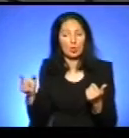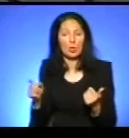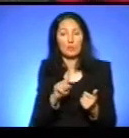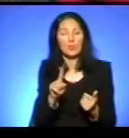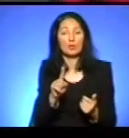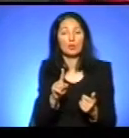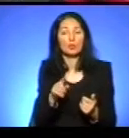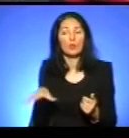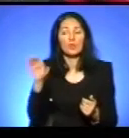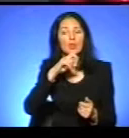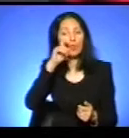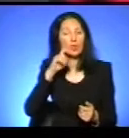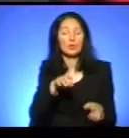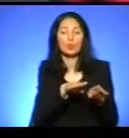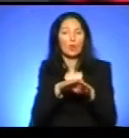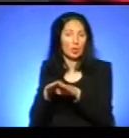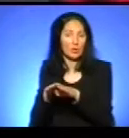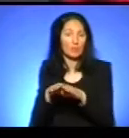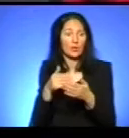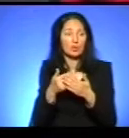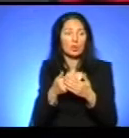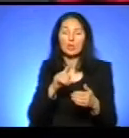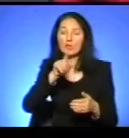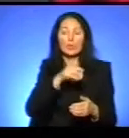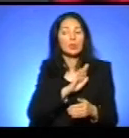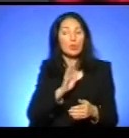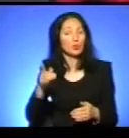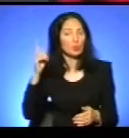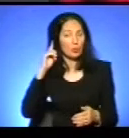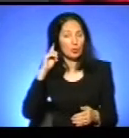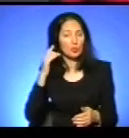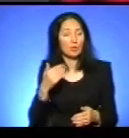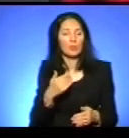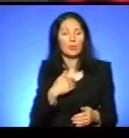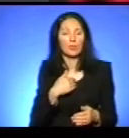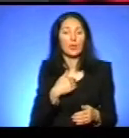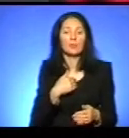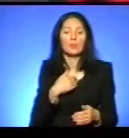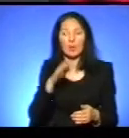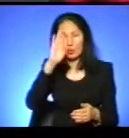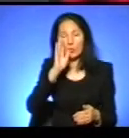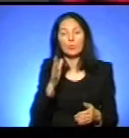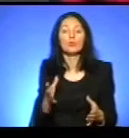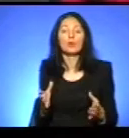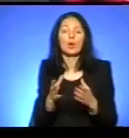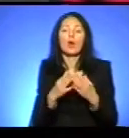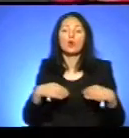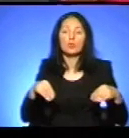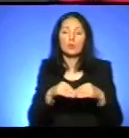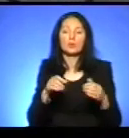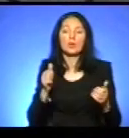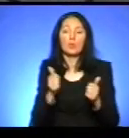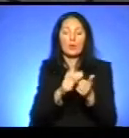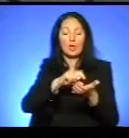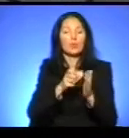Щодо всеукраїнського рівня, якщо наші вимоги не будуть почуті, мені б з цього не хотілося, але хлопці будуть збиратися під Кабінетом Міністрів і будуть